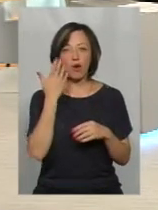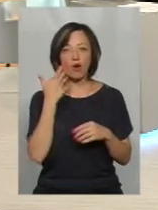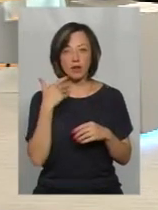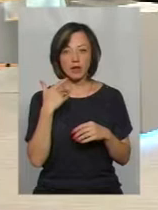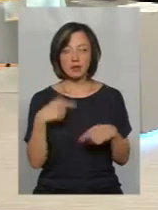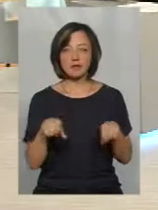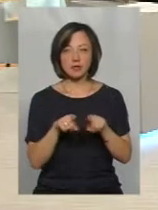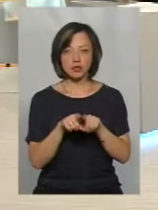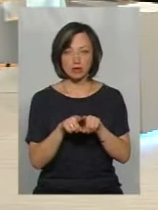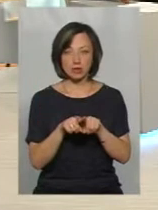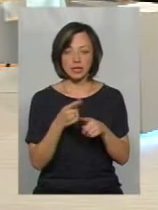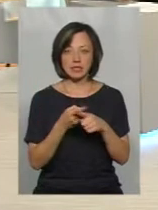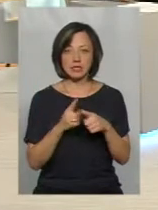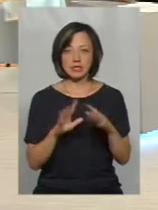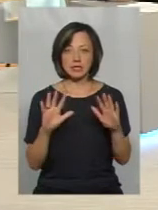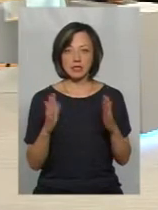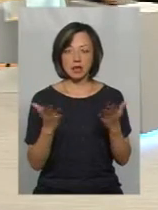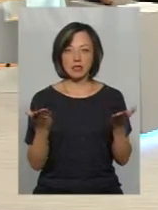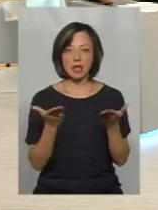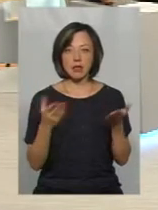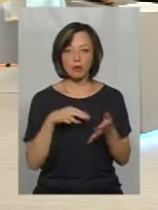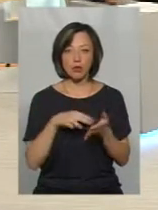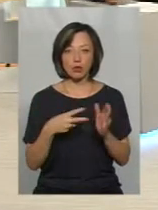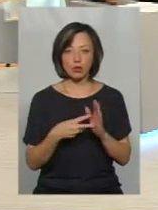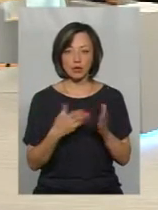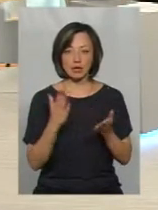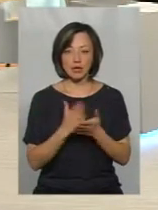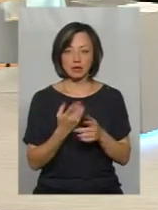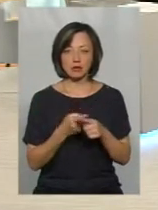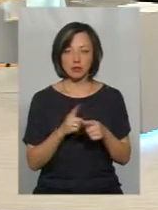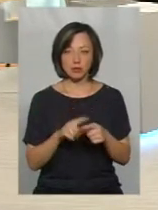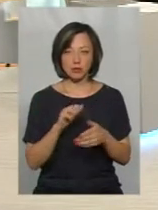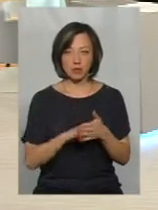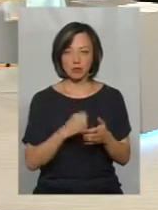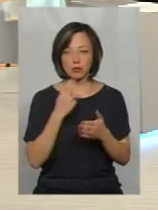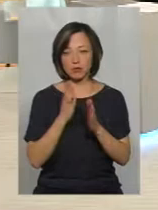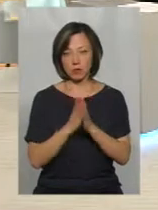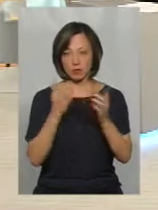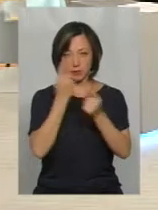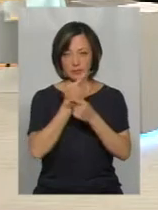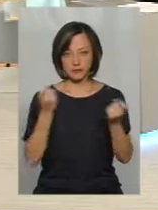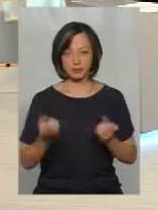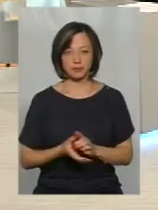все ж таки це станеться, і які прогнози є з приводу цього, прошу вас озвучити.